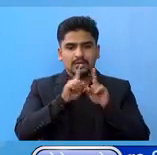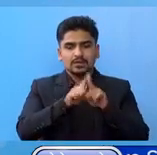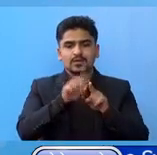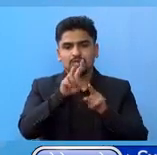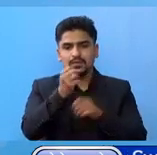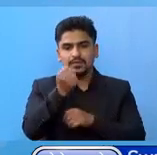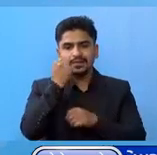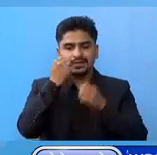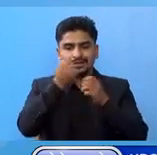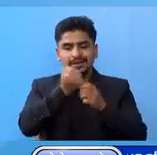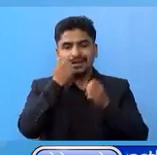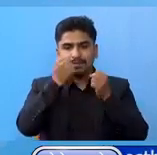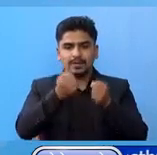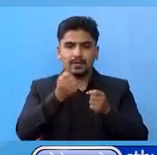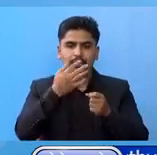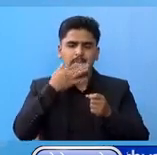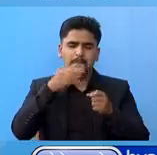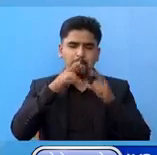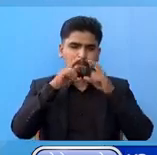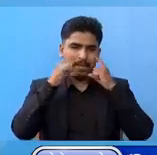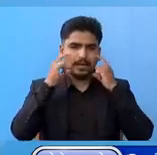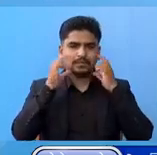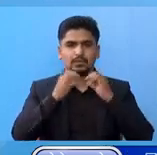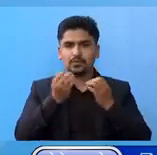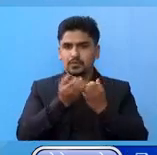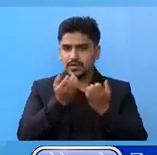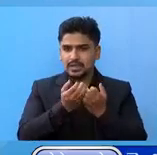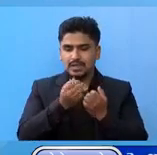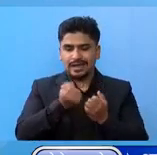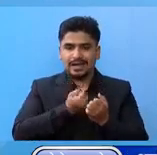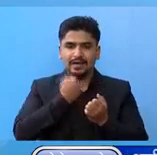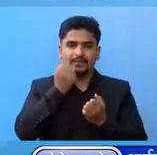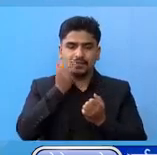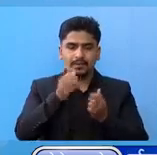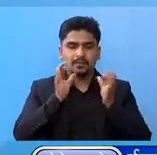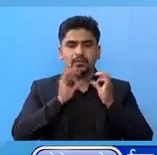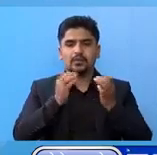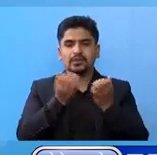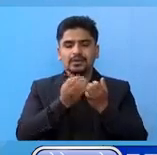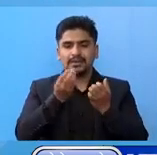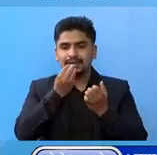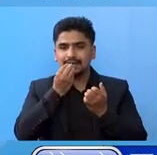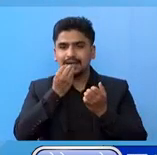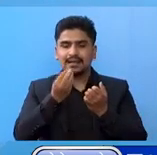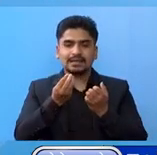वे नियम हरुको पालना